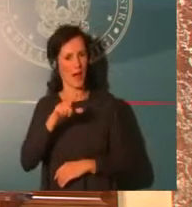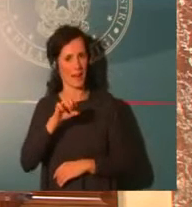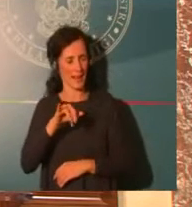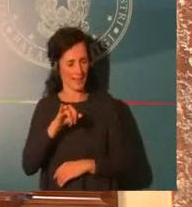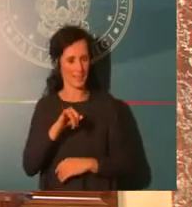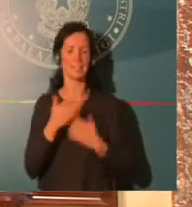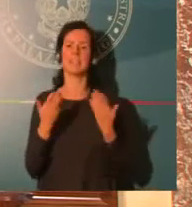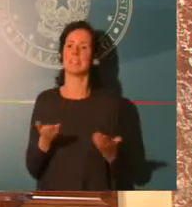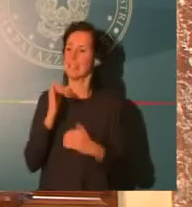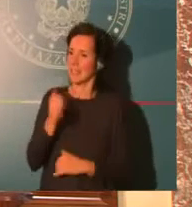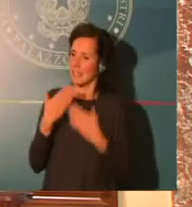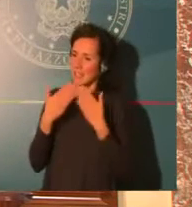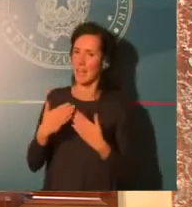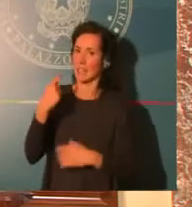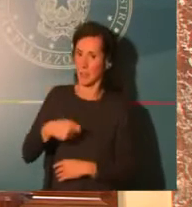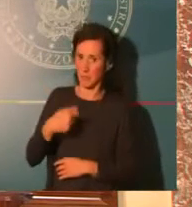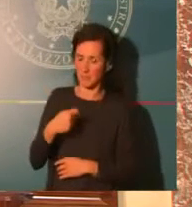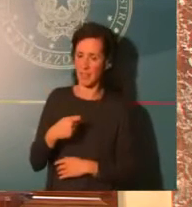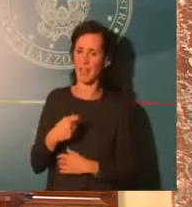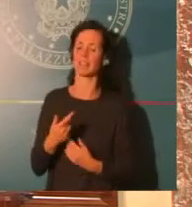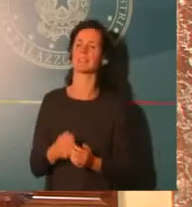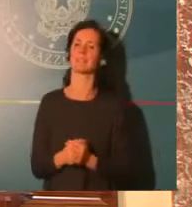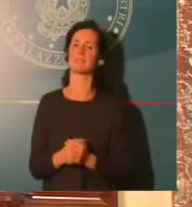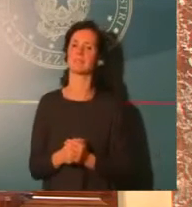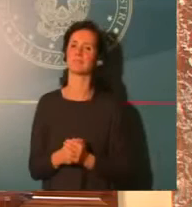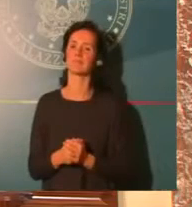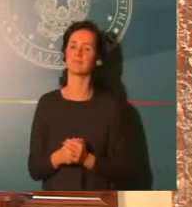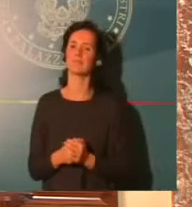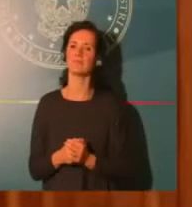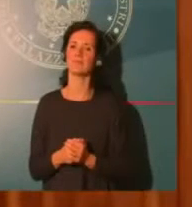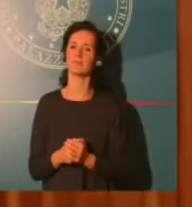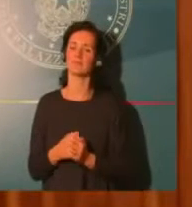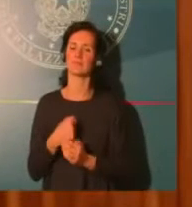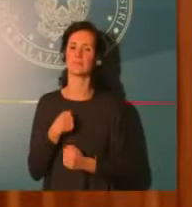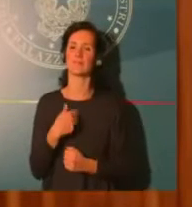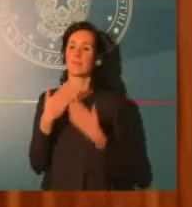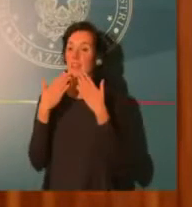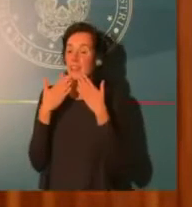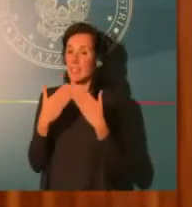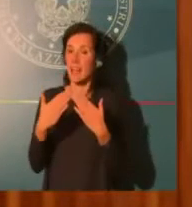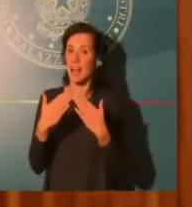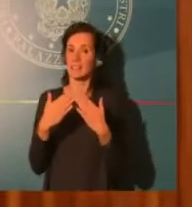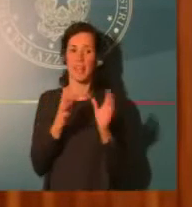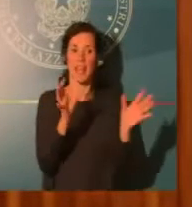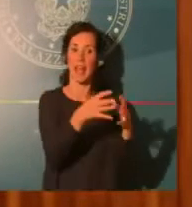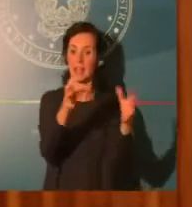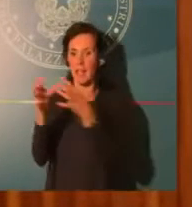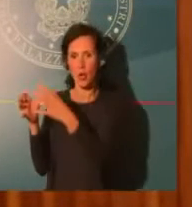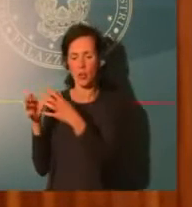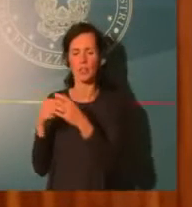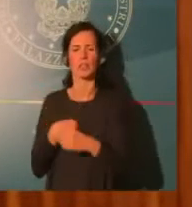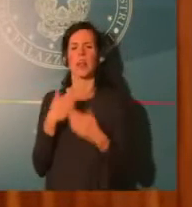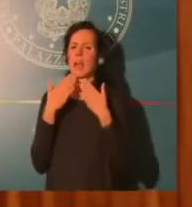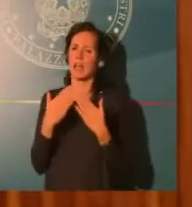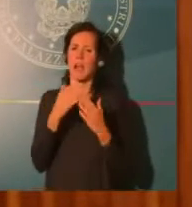imprenditori, quei ristoratori, baristi, pasticceri, quelli che in questi giorni